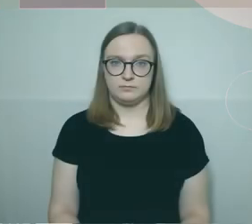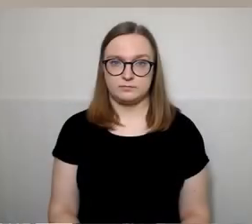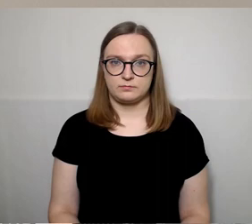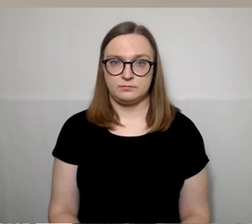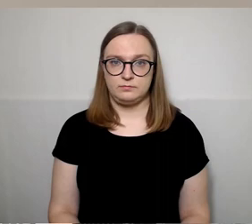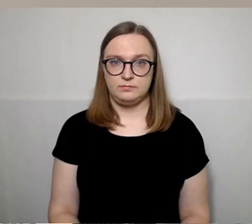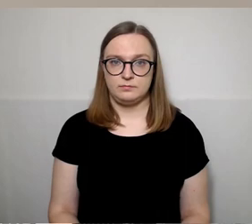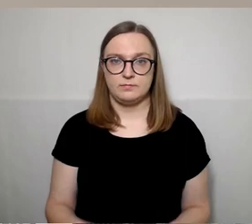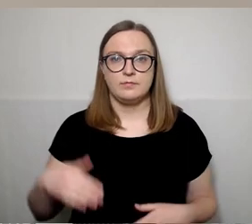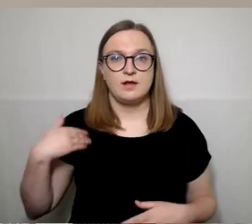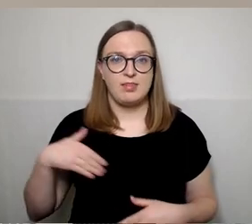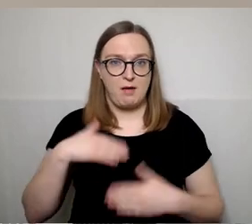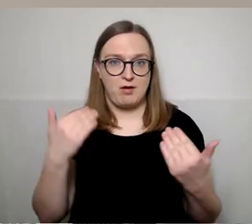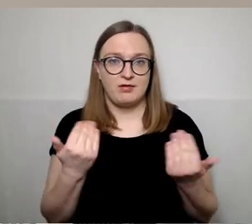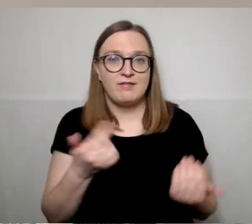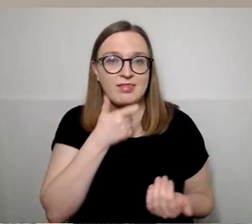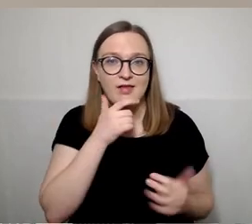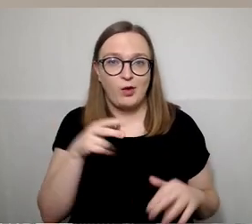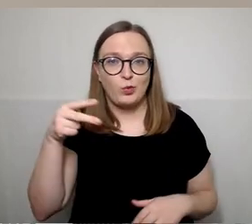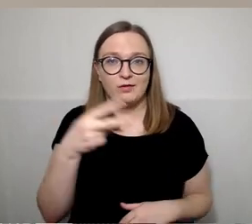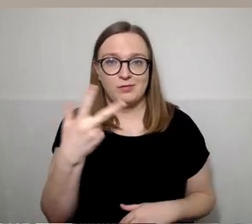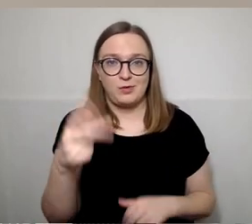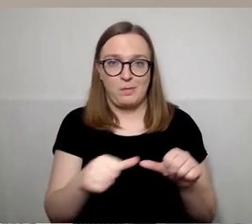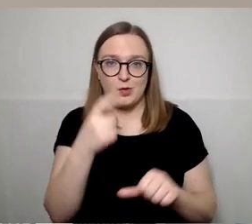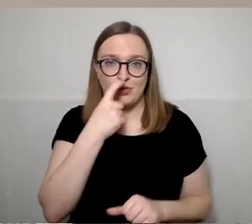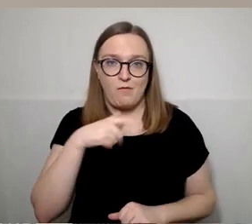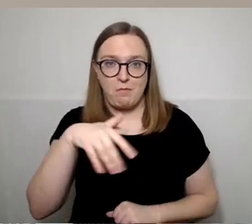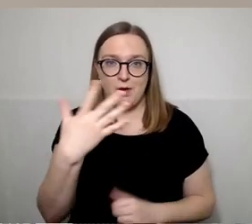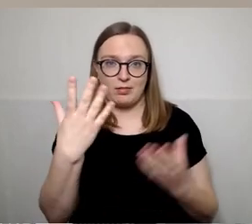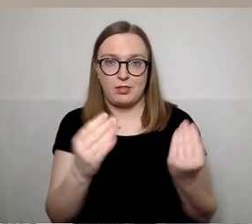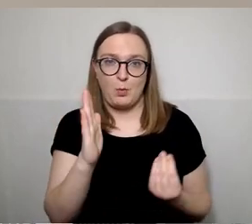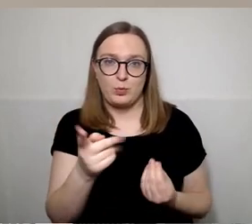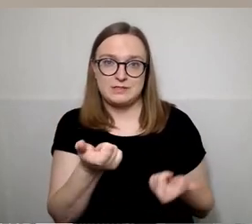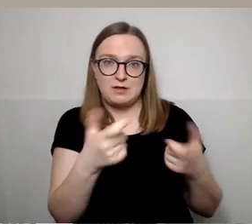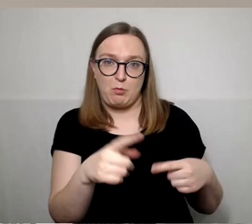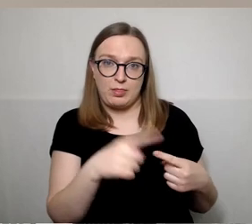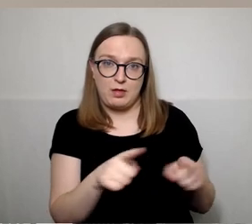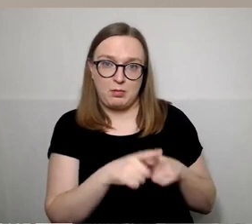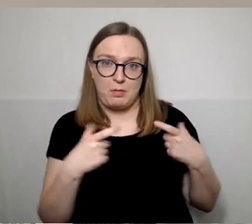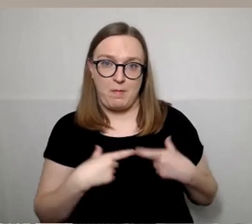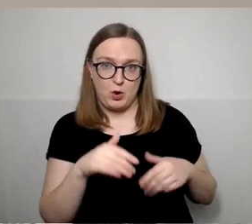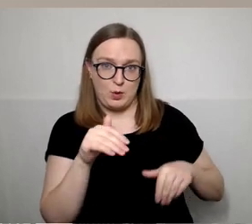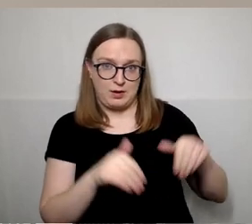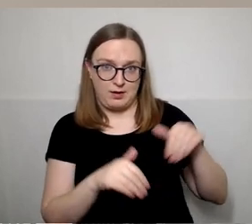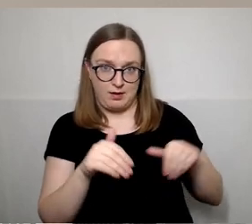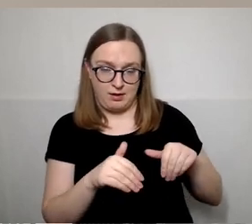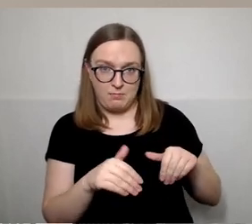Laba diena, čia 2023 metų kovo penktos dienos savivaldybių tarybų ir merų rinkimų